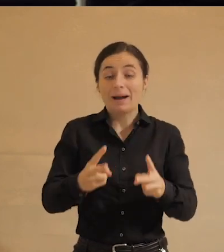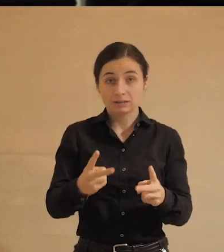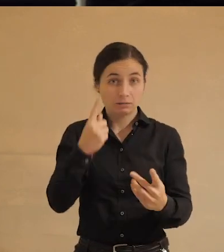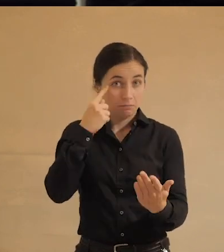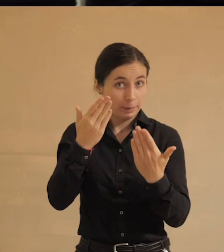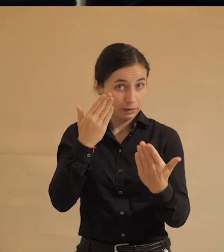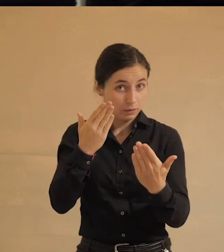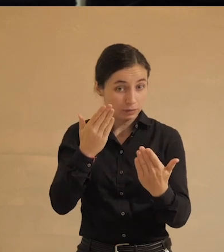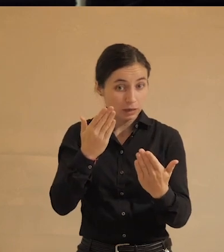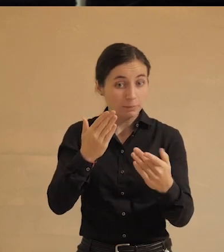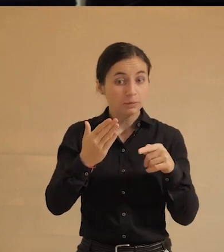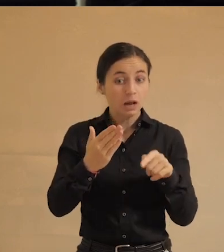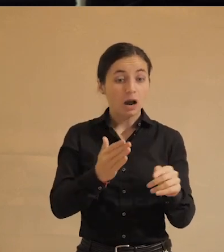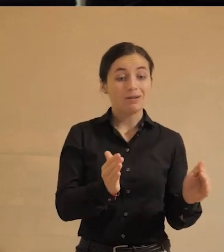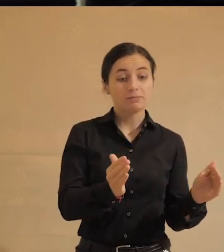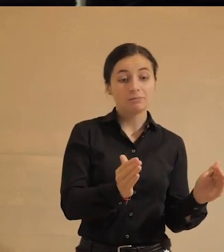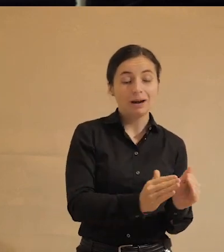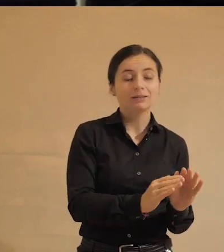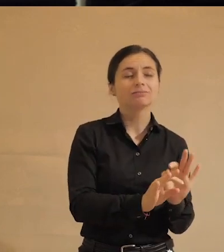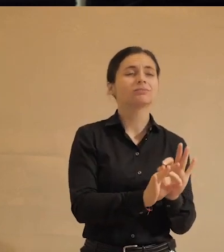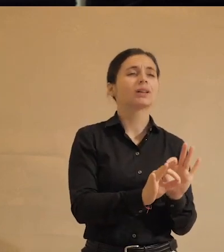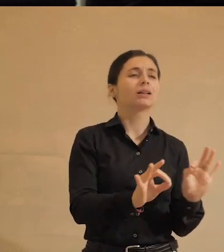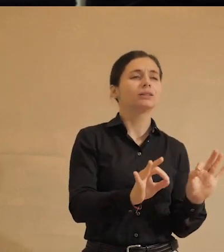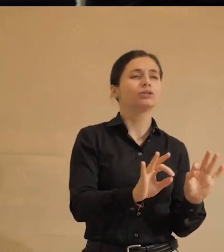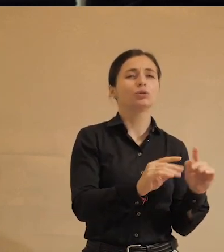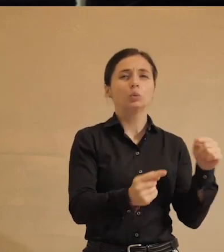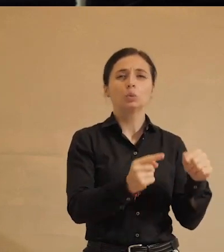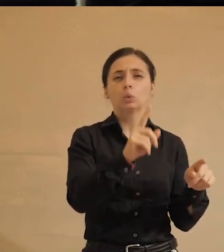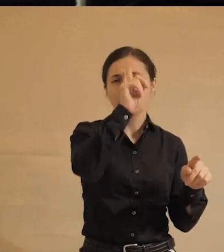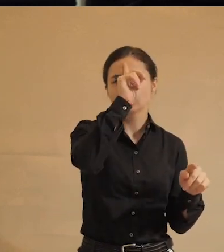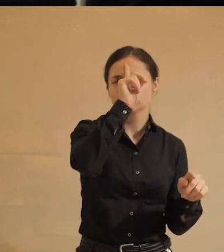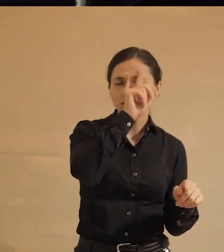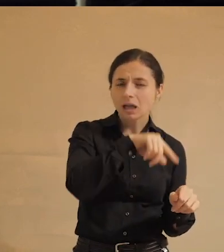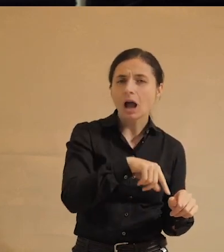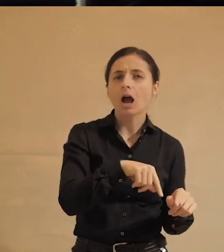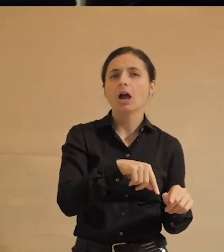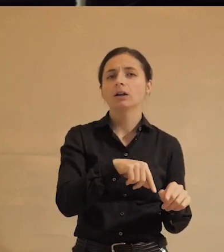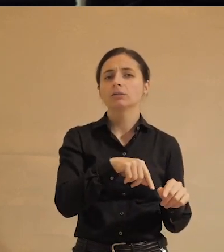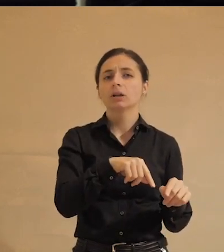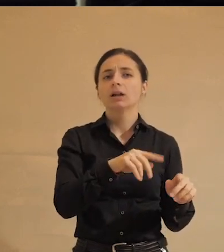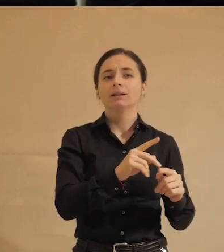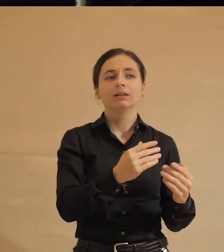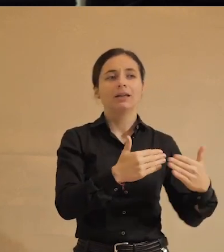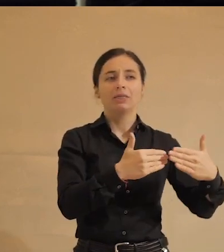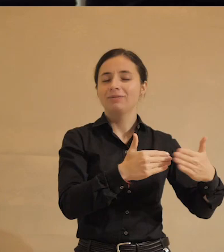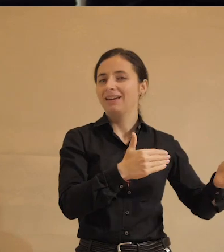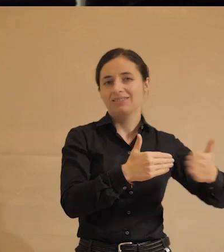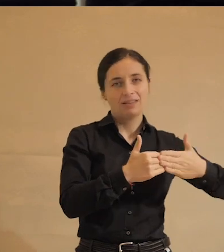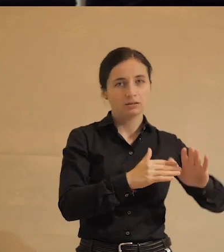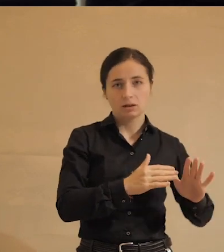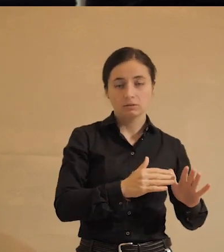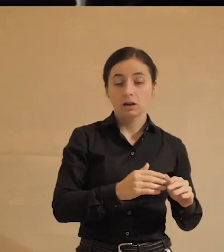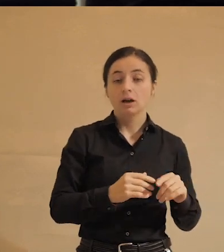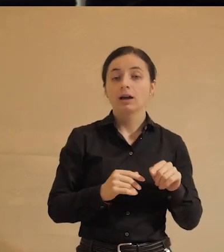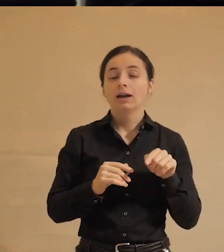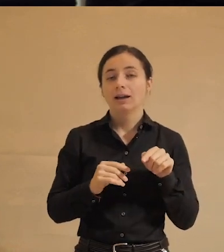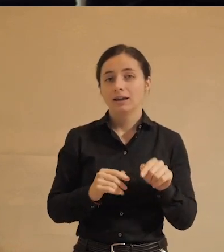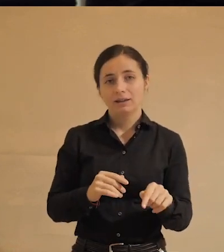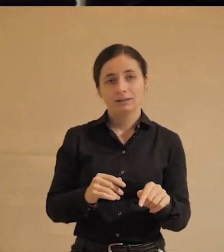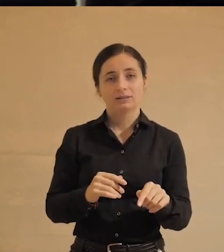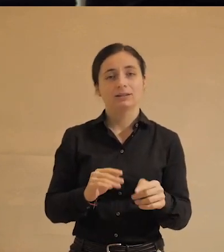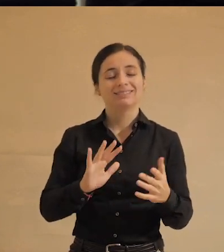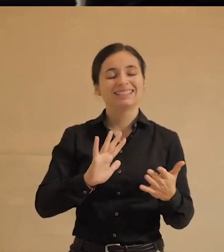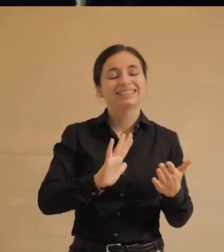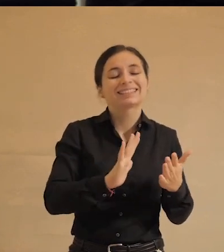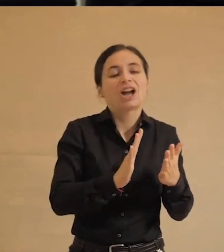а в малых городах царит идиллия, все друг друга знают, и дверь не закрывают, это типичное когнитивное